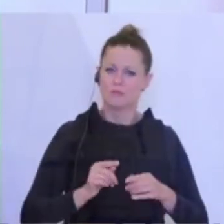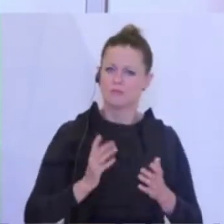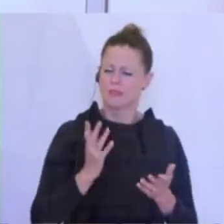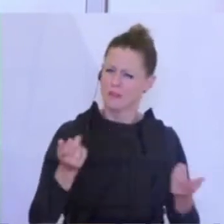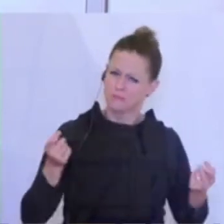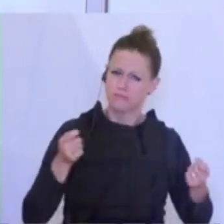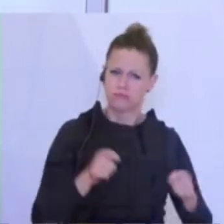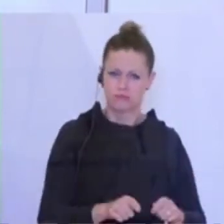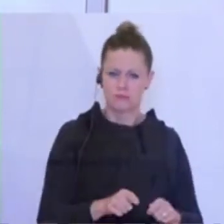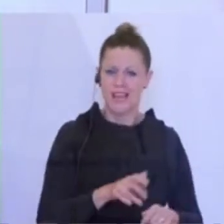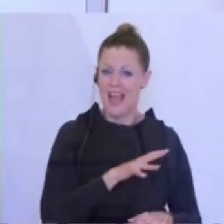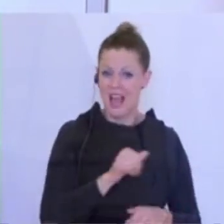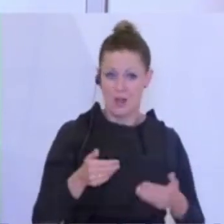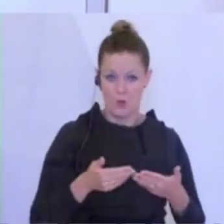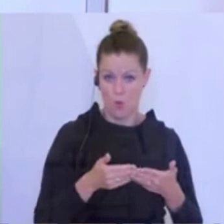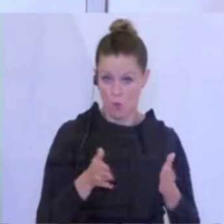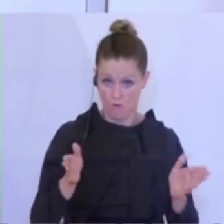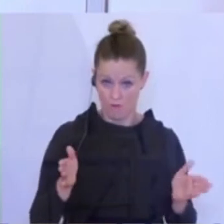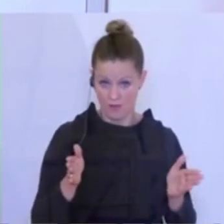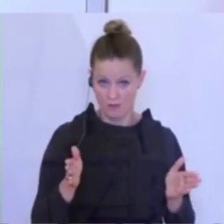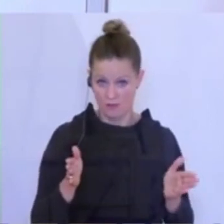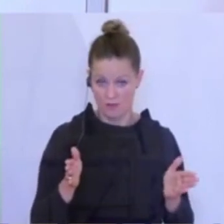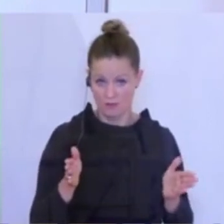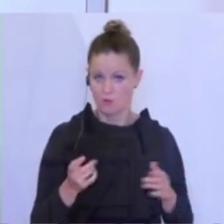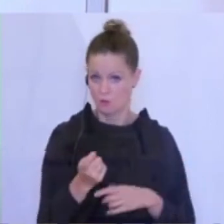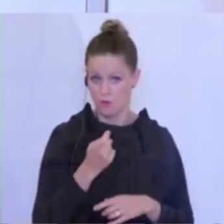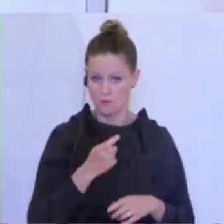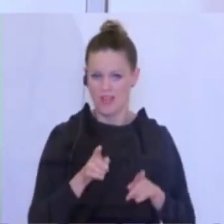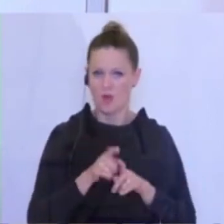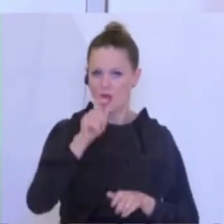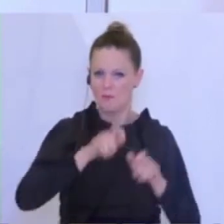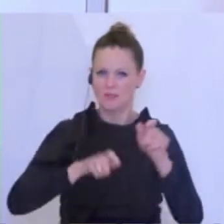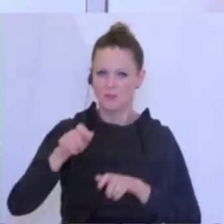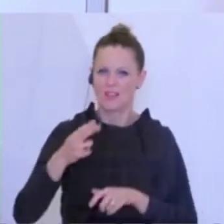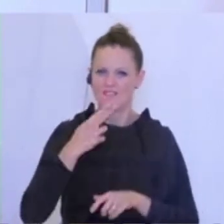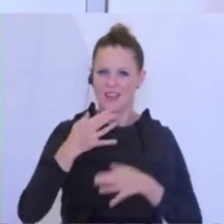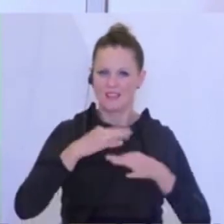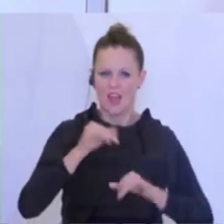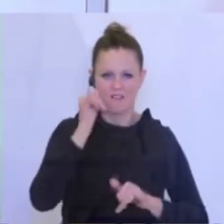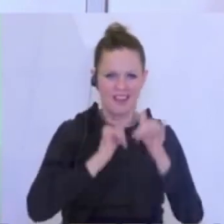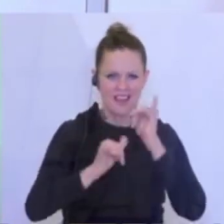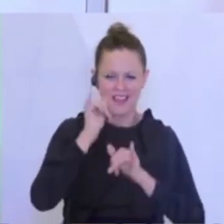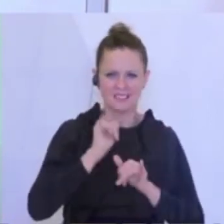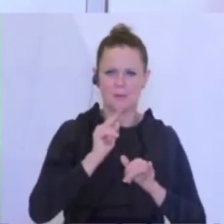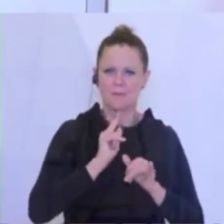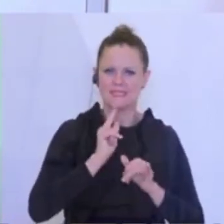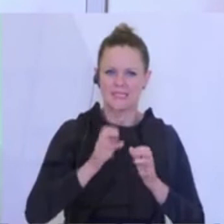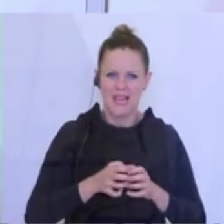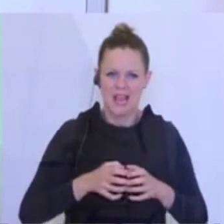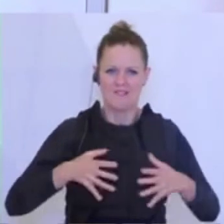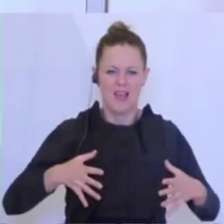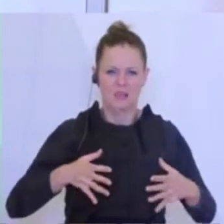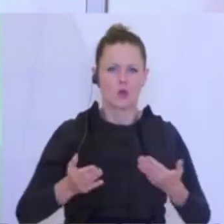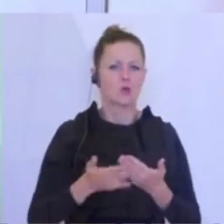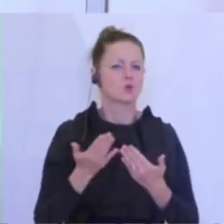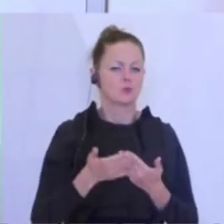werden alle Grenzübergänge geöffnet. Es wird der Personenkreis, der reisen darf, etwas erweitert. Wir denken